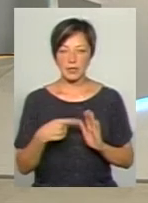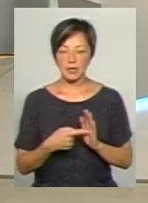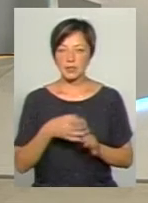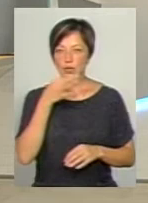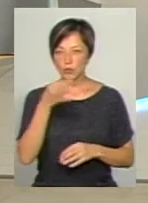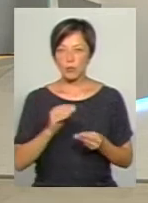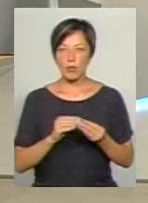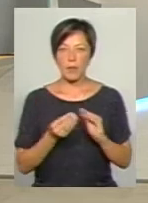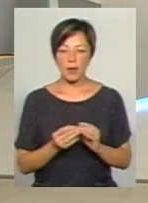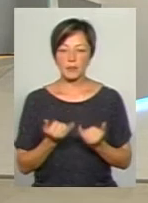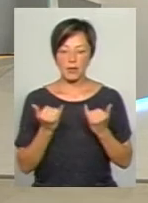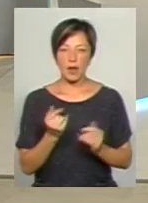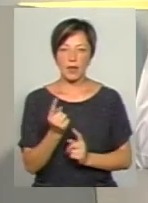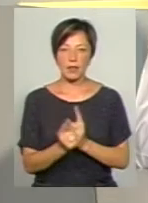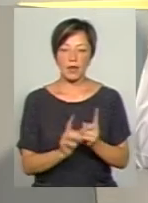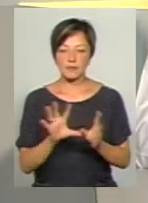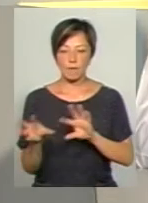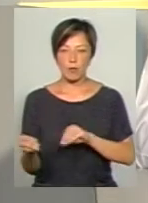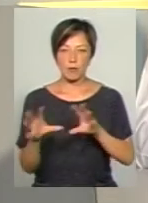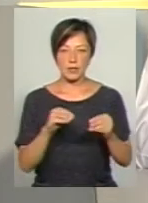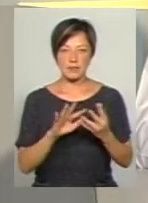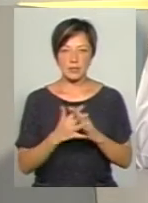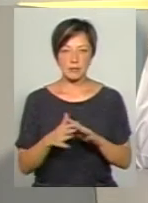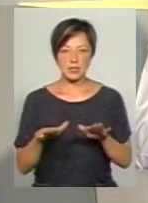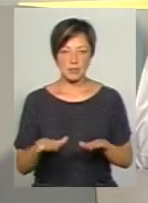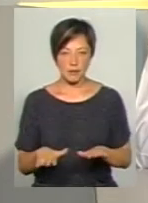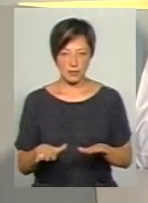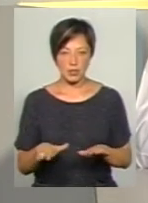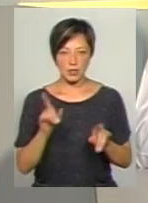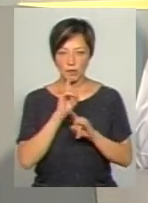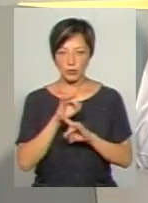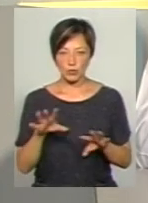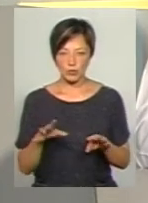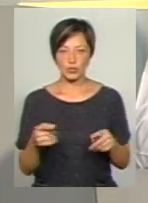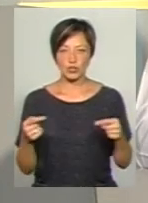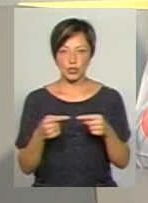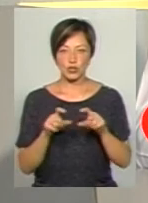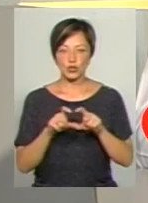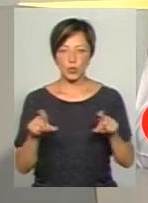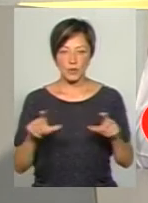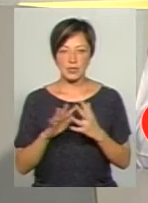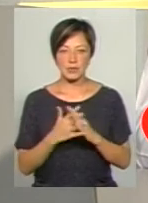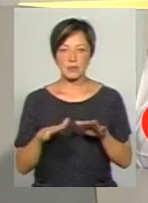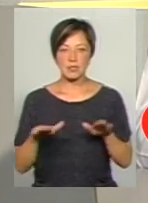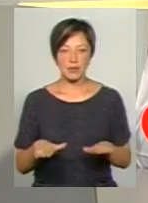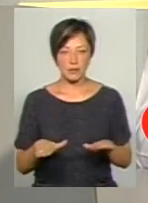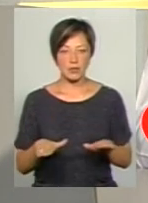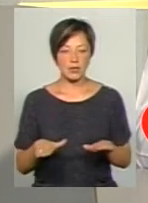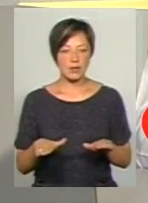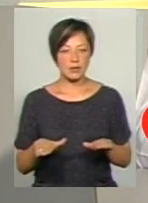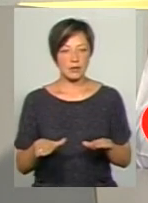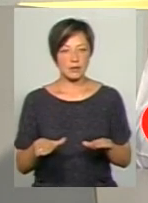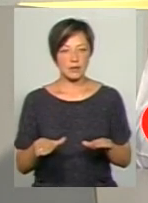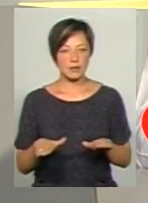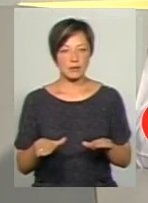що проблем для трансформації таких у сільських місцевостях не буде, через те, що школи у сільських місцевостях, як правило,